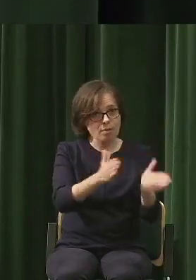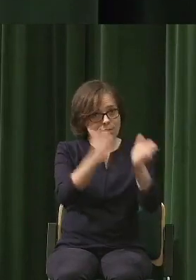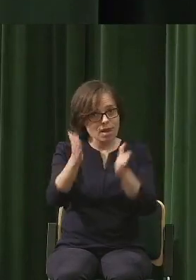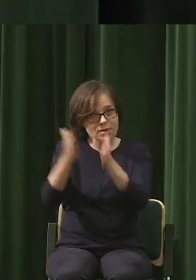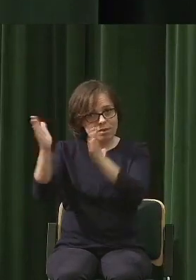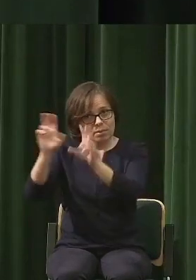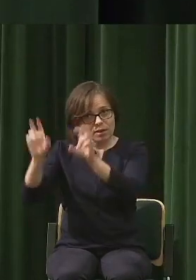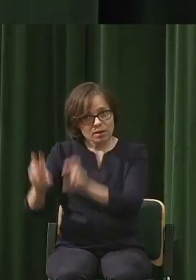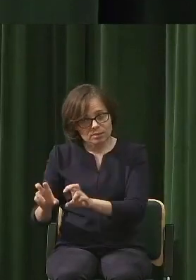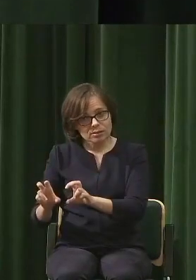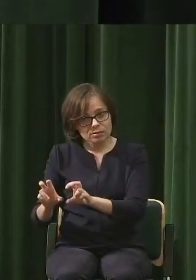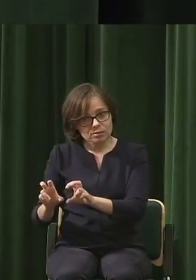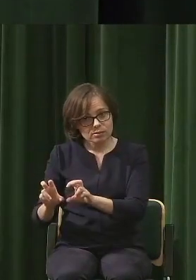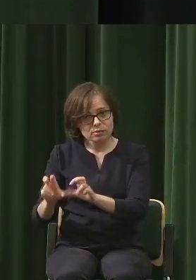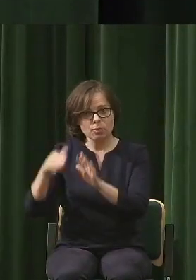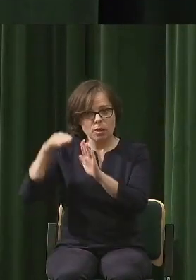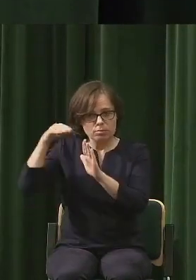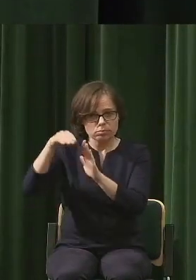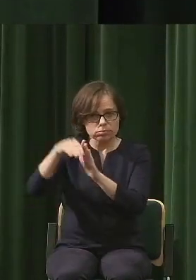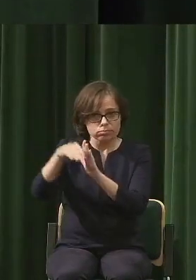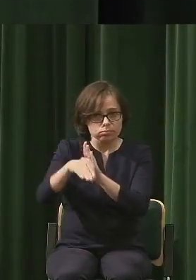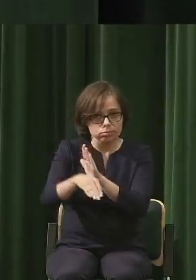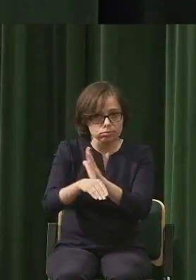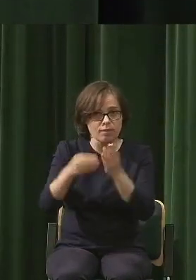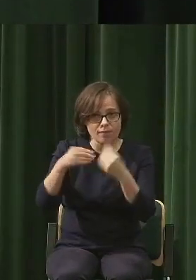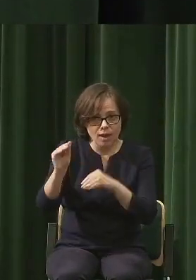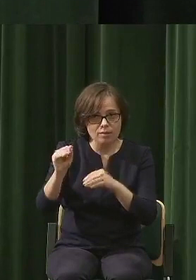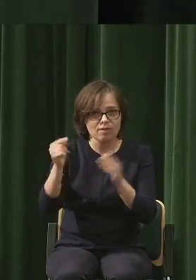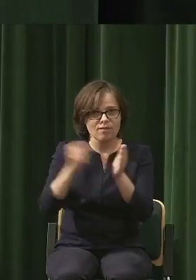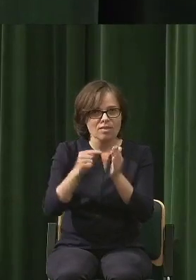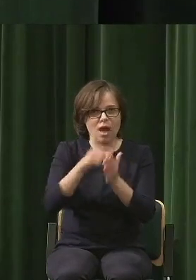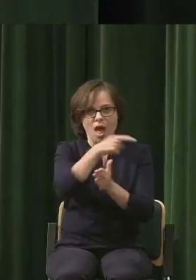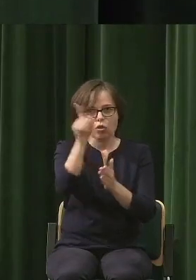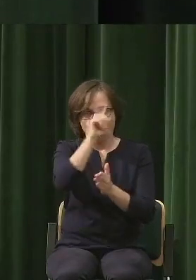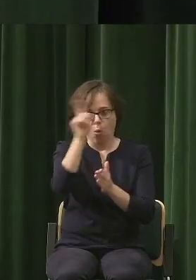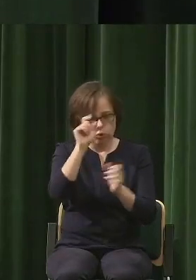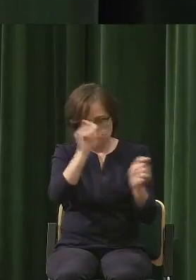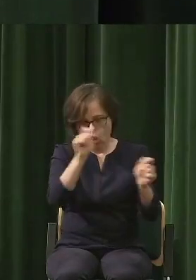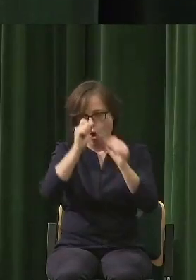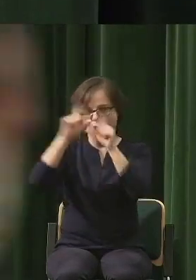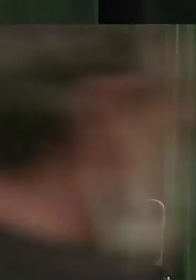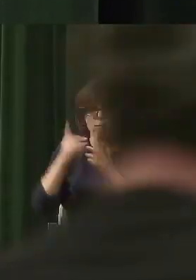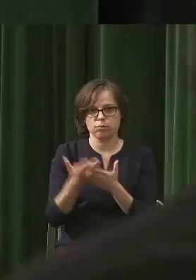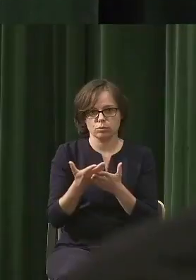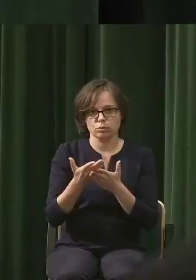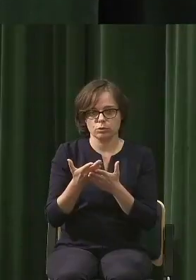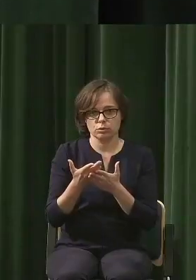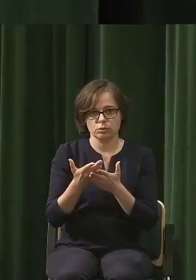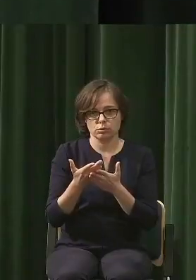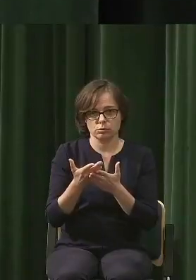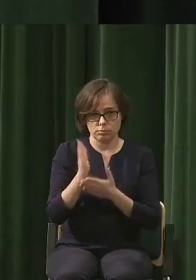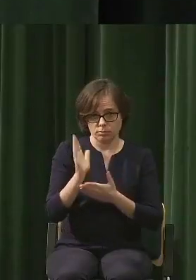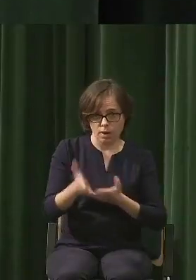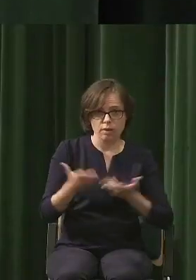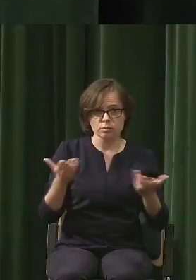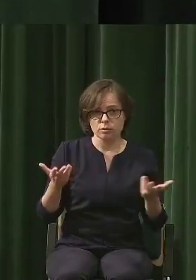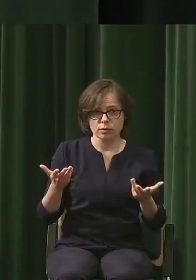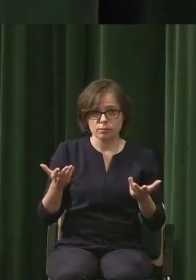kolejnego jakby osuwania się w przepaść, żeby w końcu dostrzec to, co mówimy tutaj i co